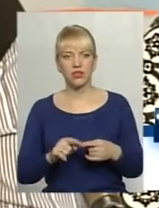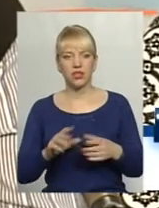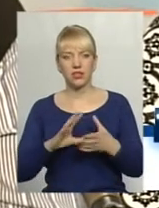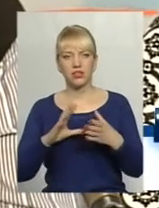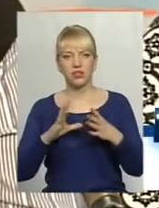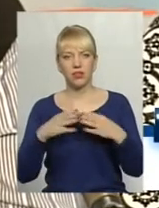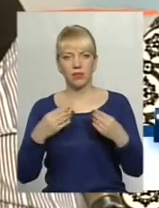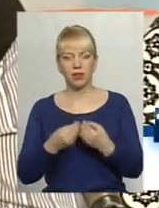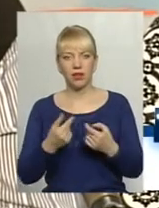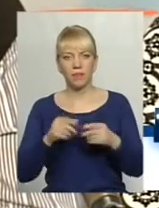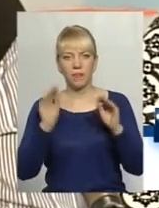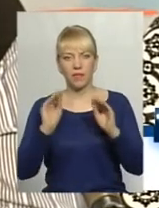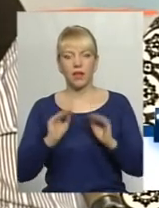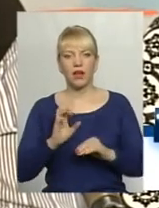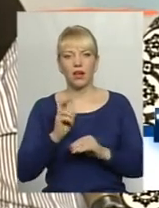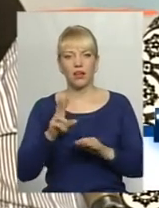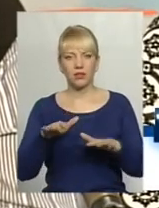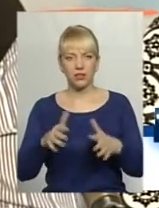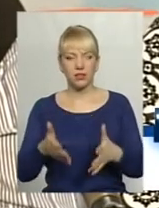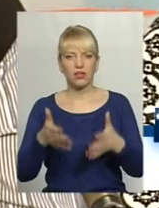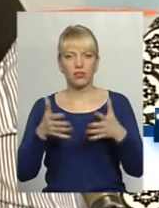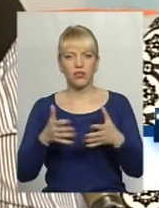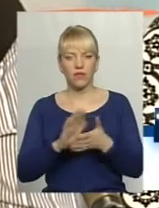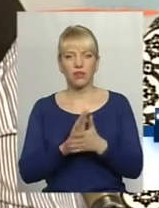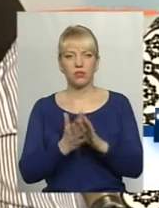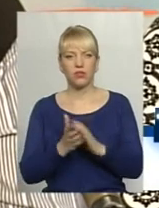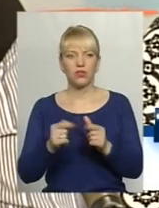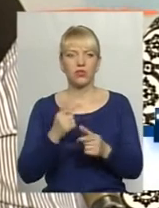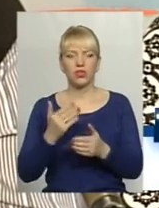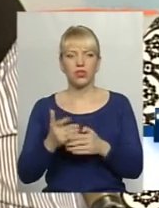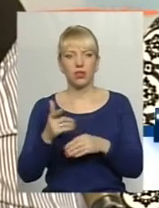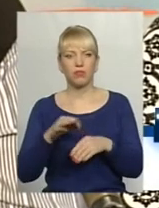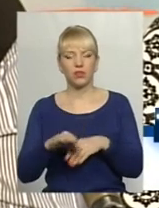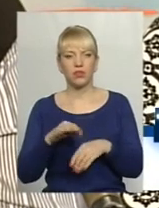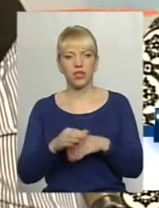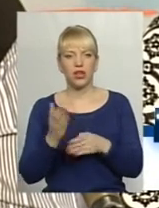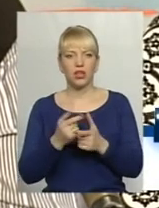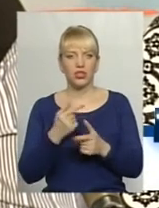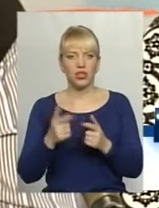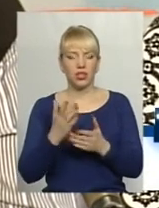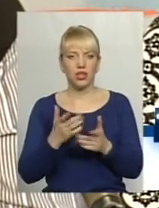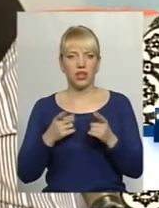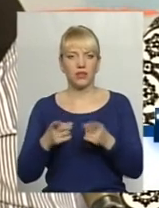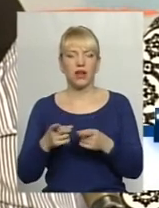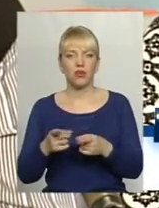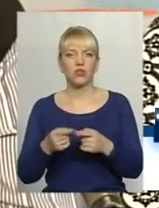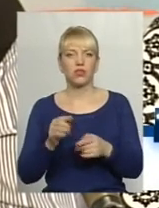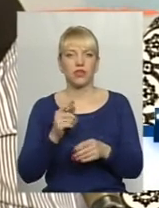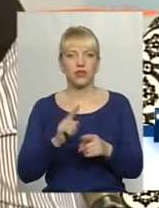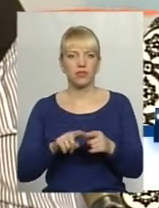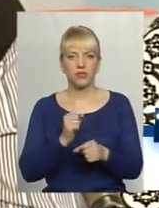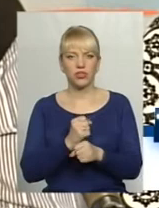складаються відповідні акти з'ясування обставин, чи то насильство, чи реально його загрози, вчинення. І кожна із